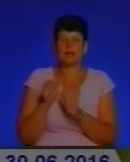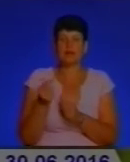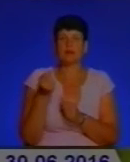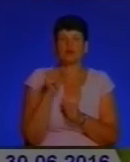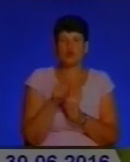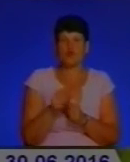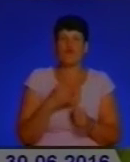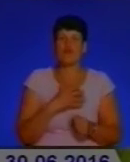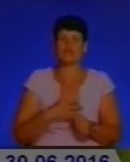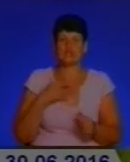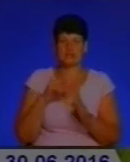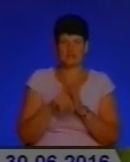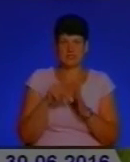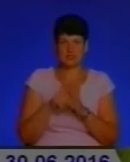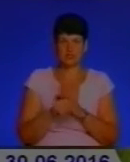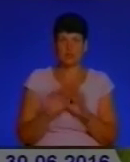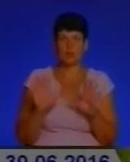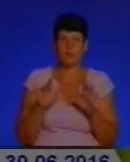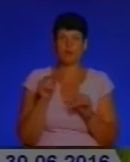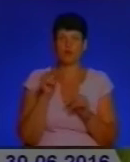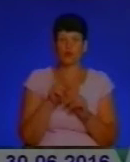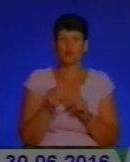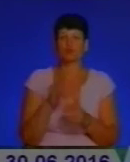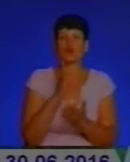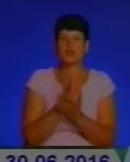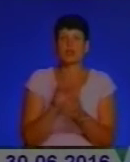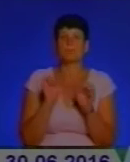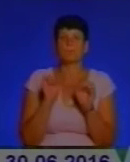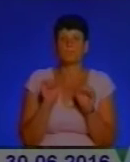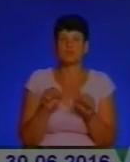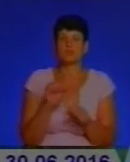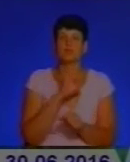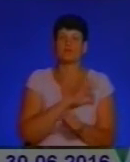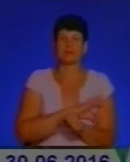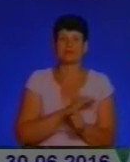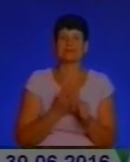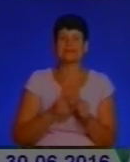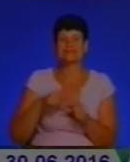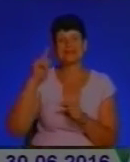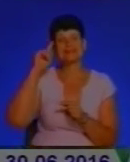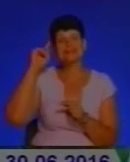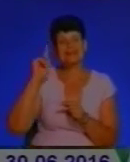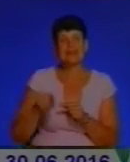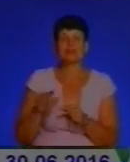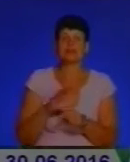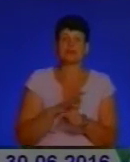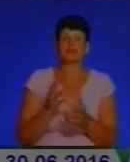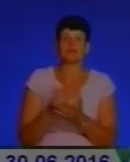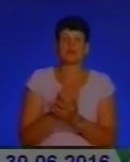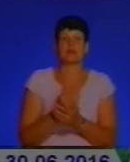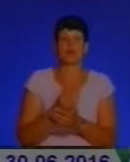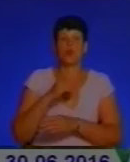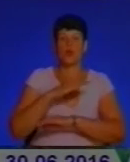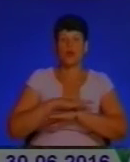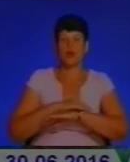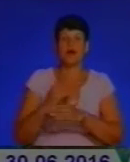важливе значення цих змагань в тому, що є можливість застосувати ці знання, які були здобуті на уроках, географії і інших